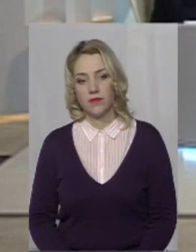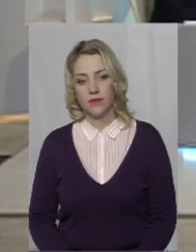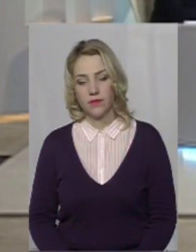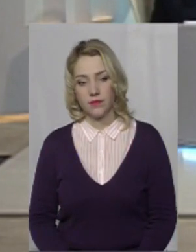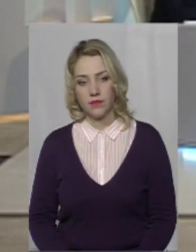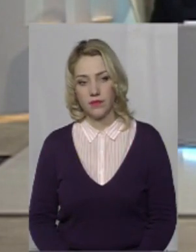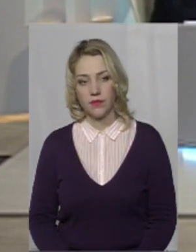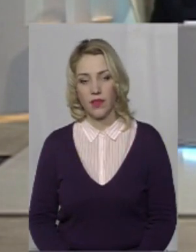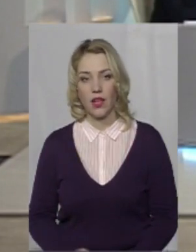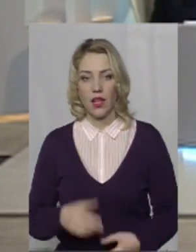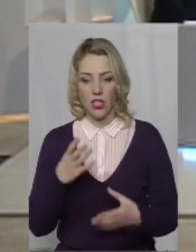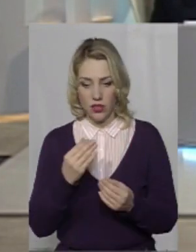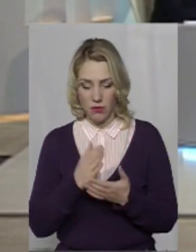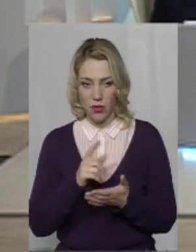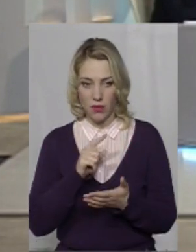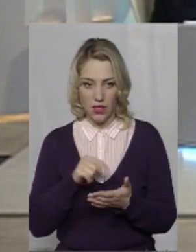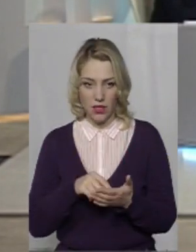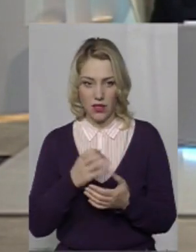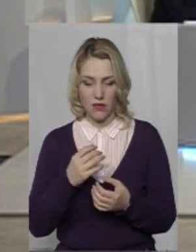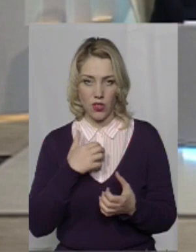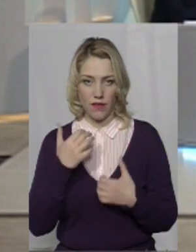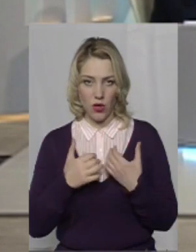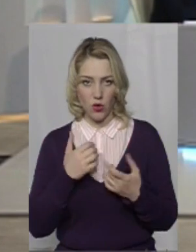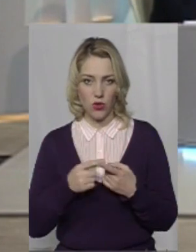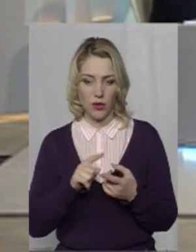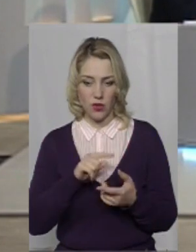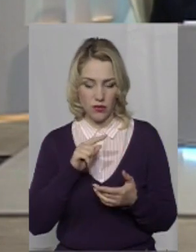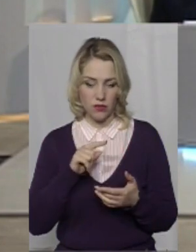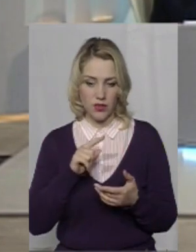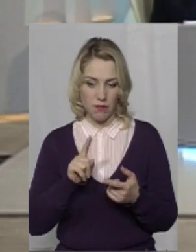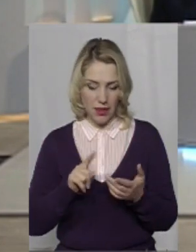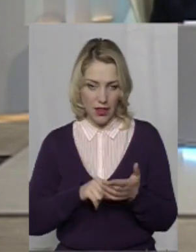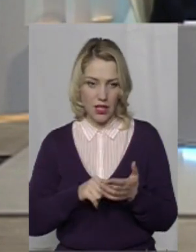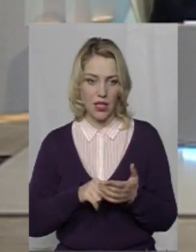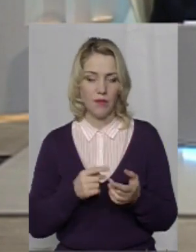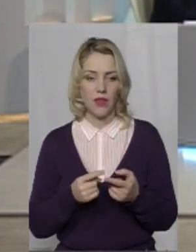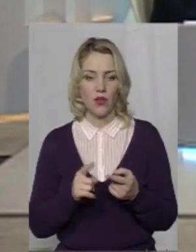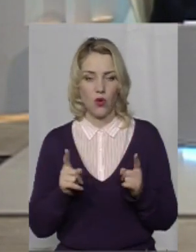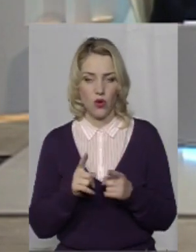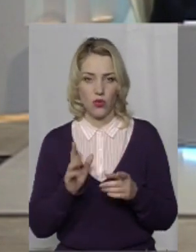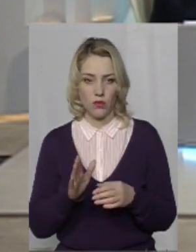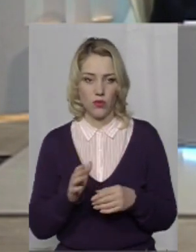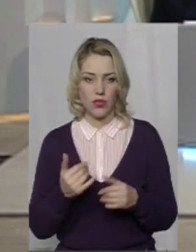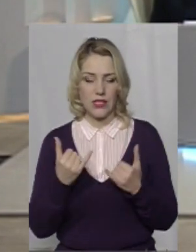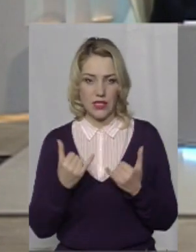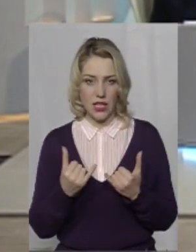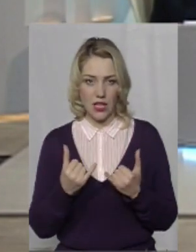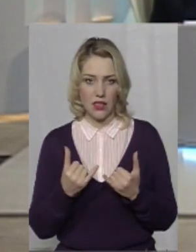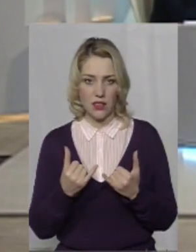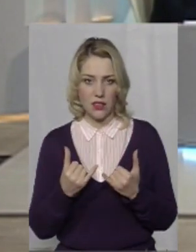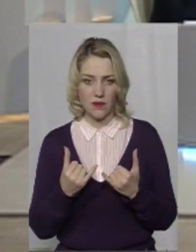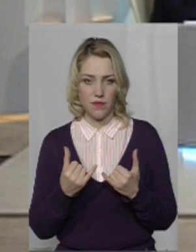так, питання? Ну, мають. Напевне, воно хвилює певну категорію людей. Буду дуже коротенько. Зараз